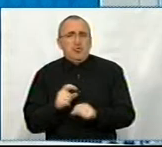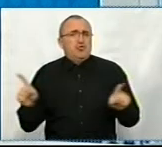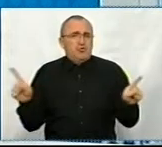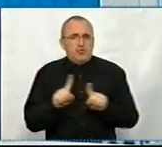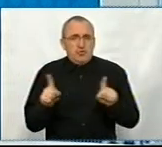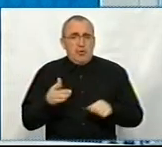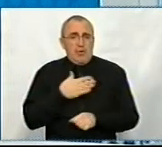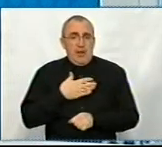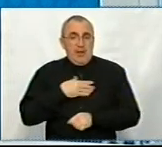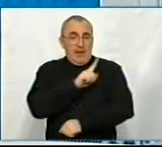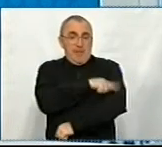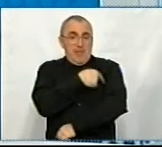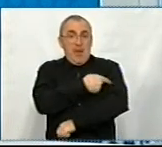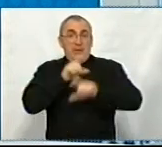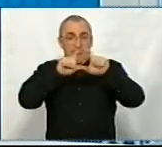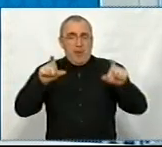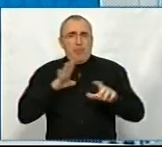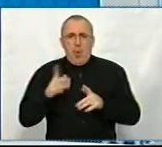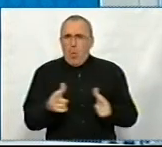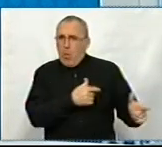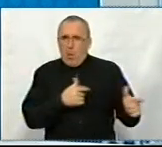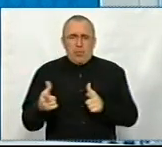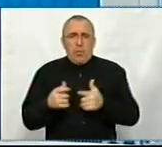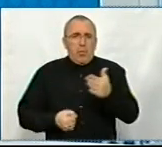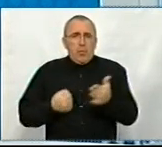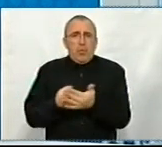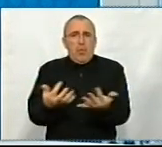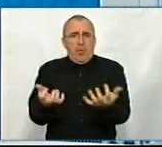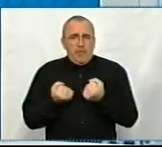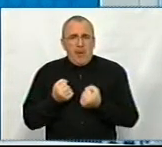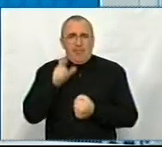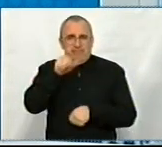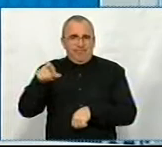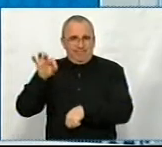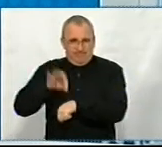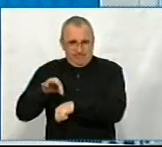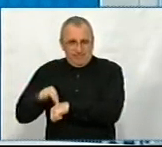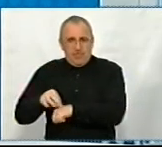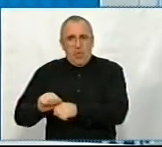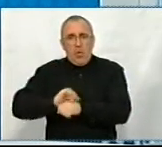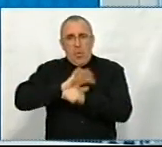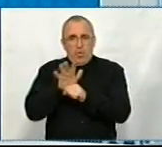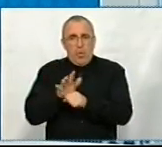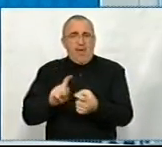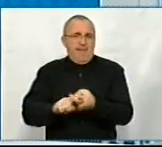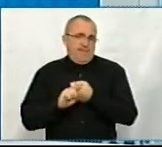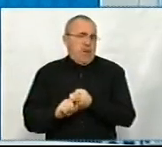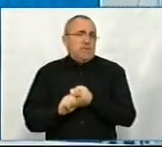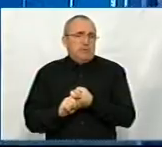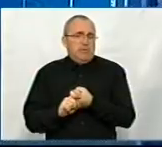наші медичні заклади були готові до приймання пацієнтів з коронавірусною інфекцією.